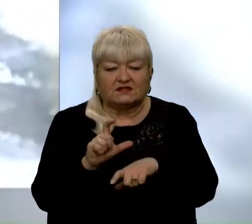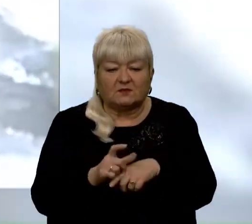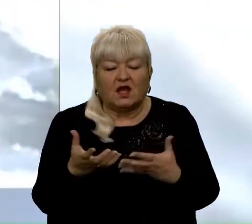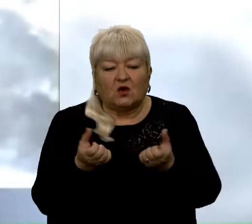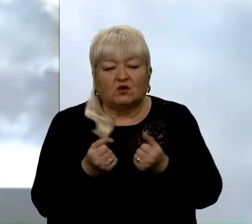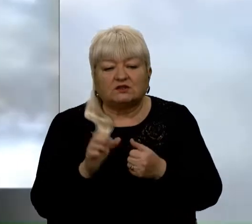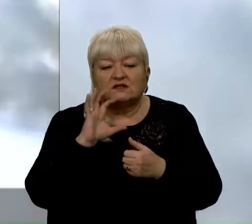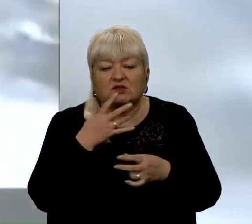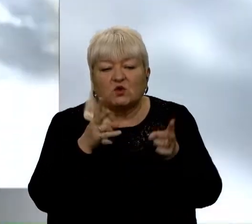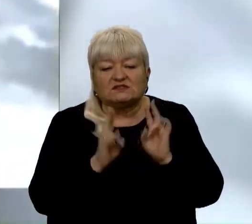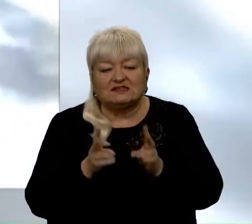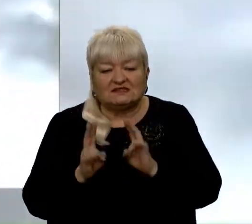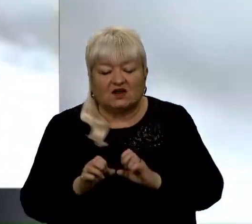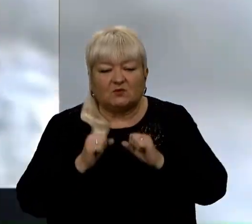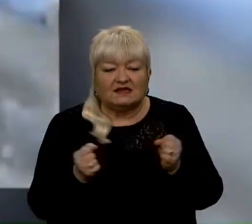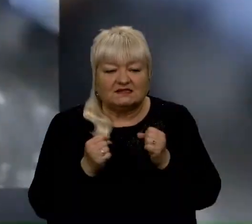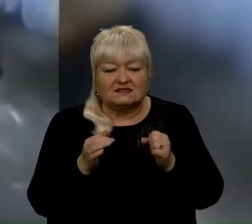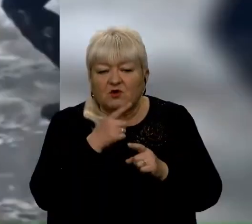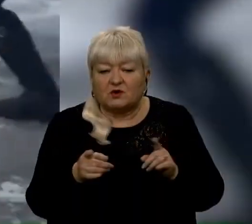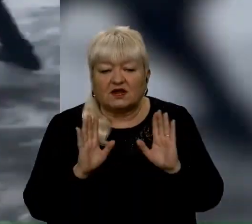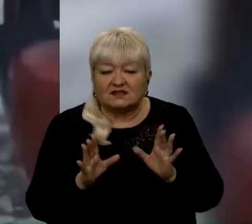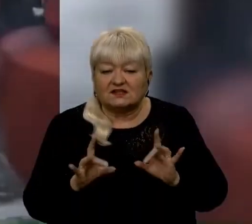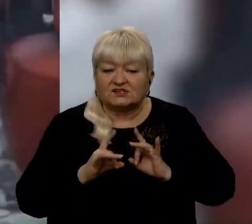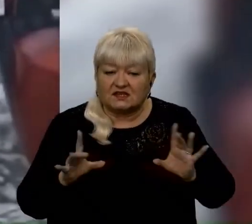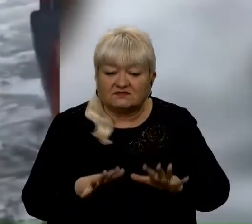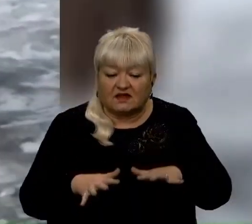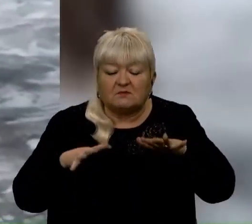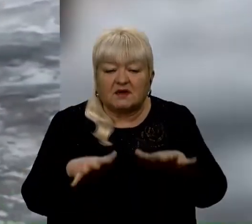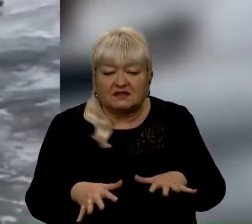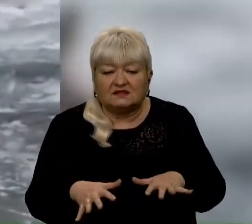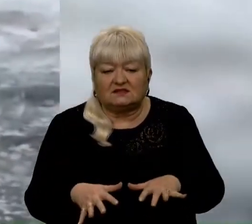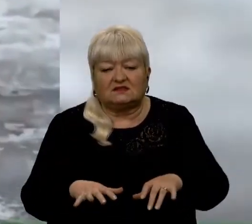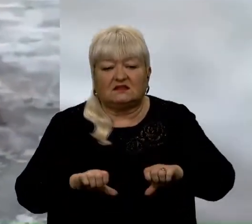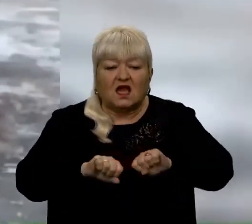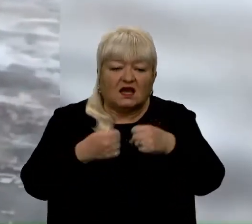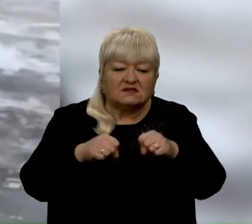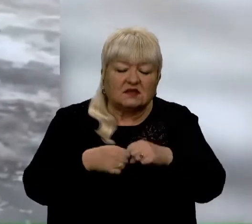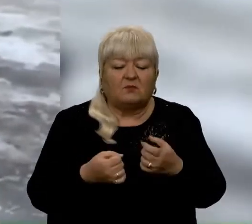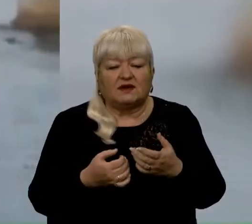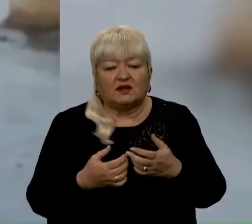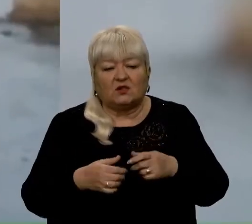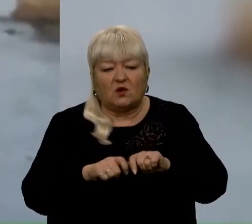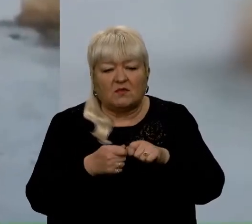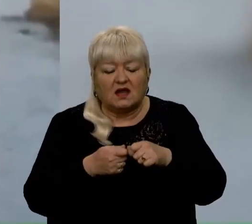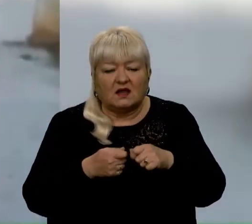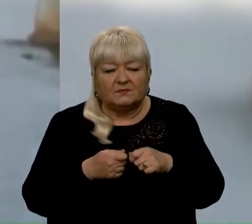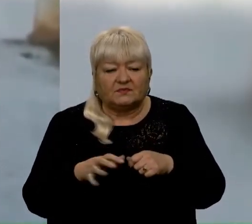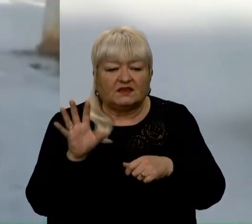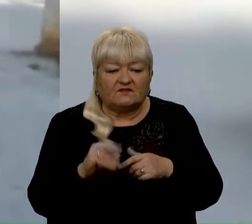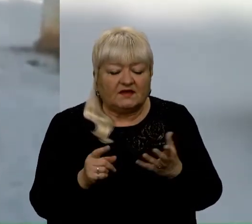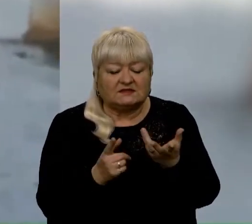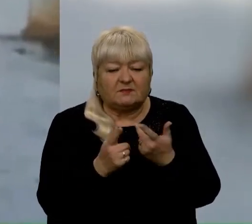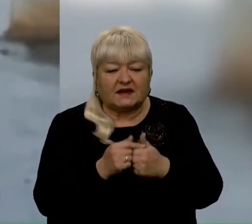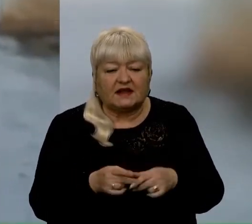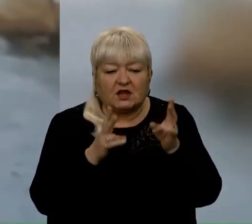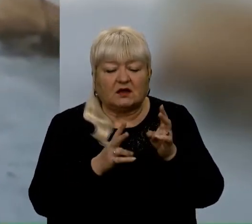серйозні травми. Зима пора не лише свят, а й падінь. Забої, розтягнення зв'язок та переломи – не увесь перелік пошкоджень, які можна